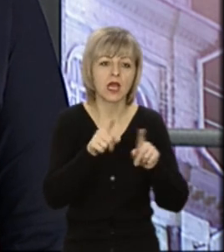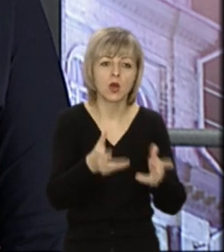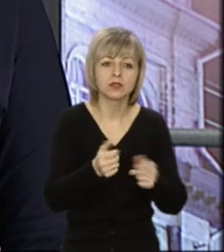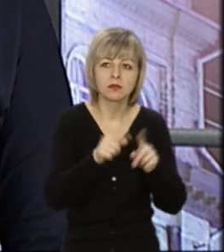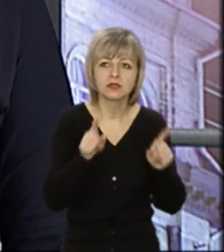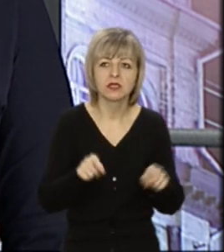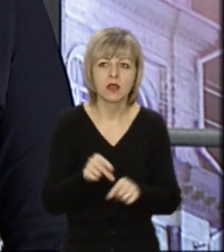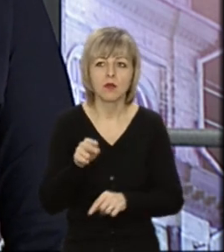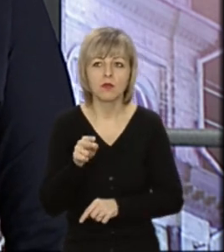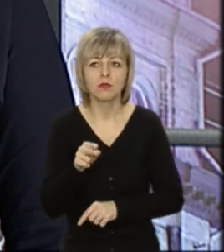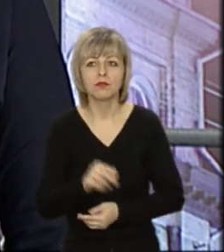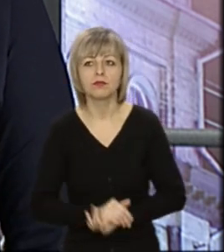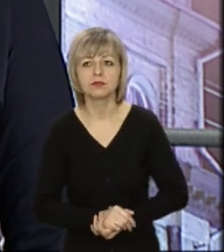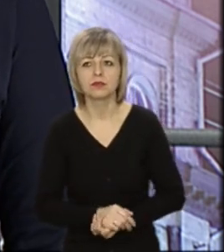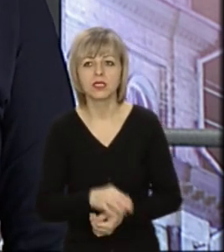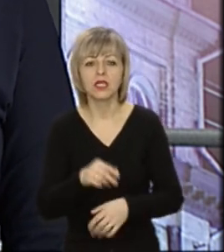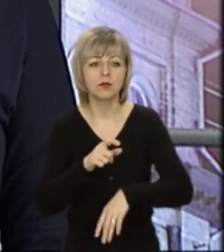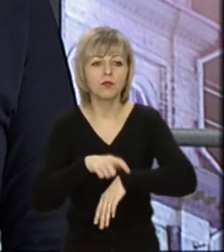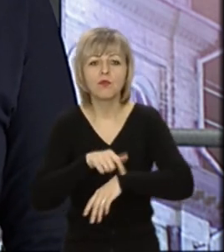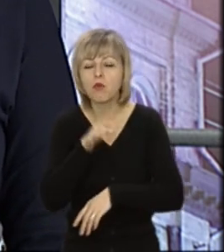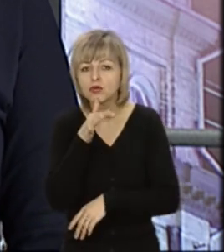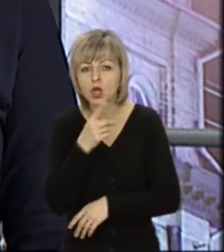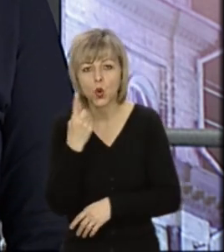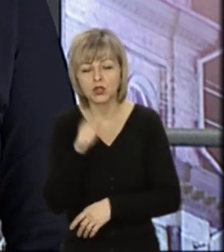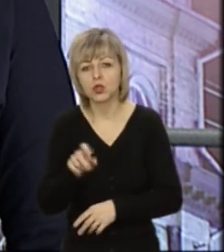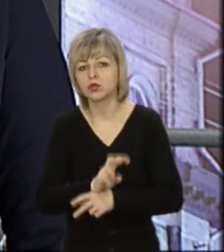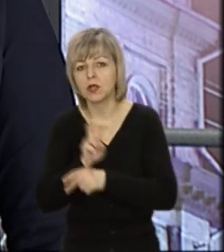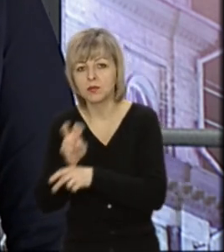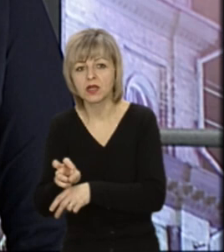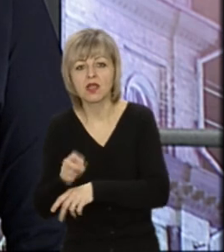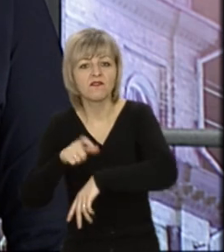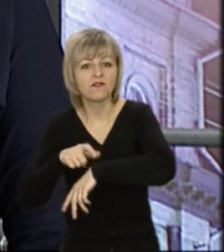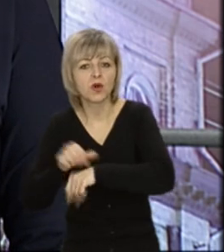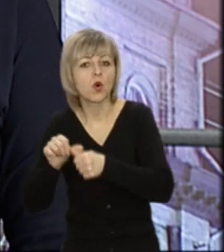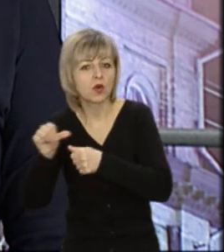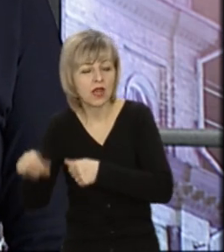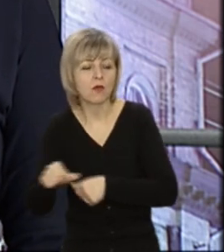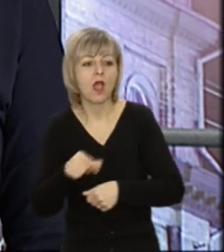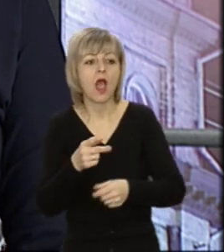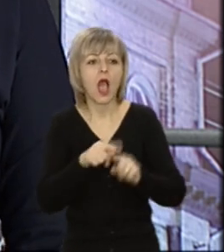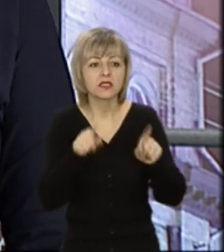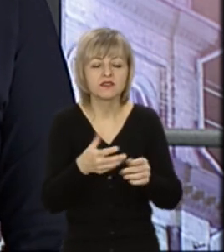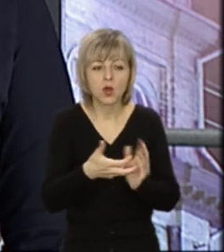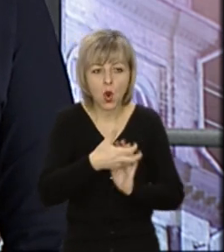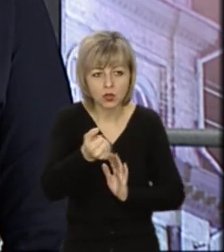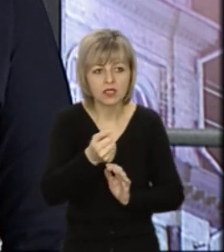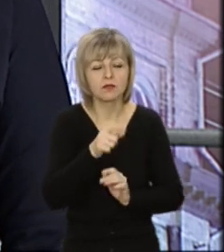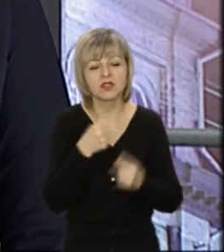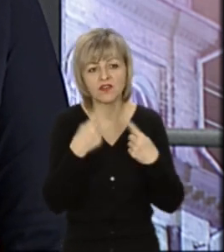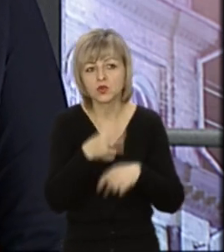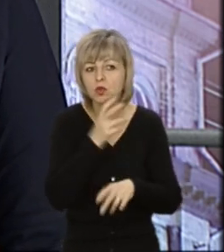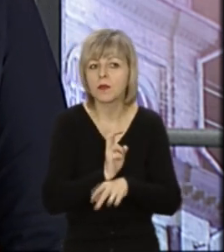людей навіть в межах розділ в часі. Одні приходять в одні години, інші – в інші години. Є